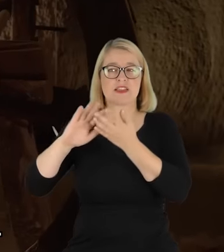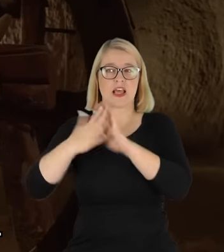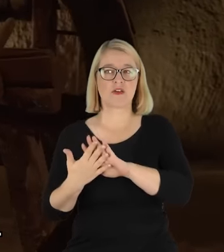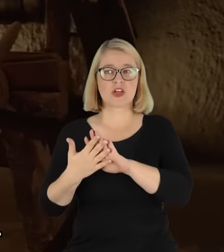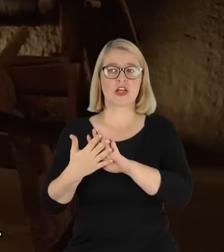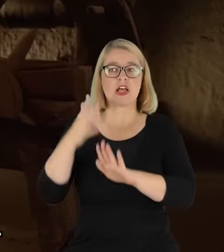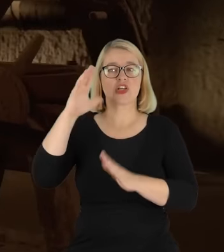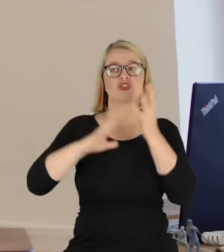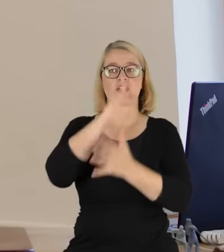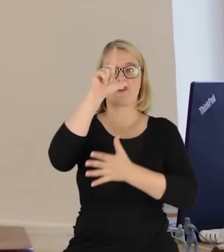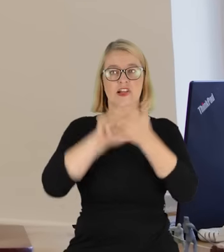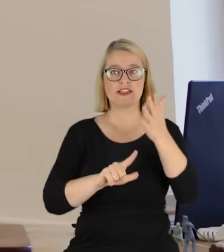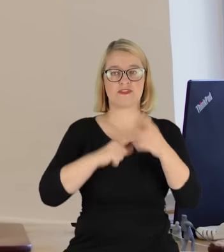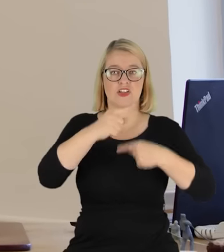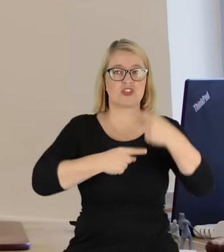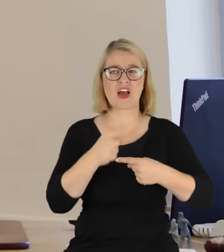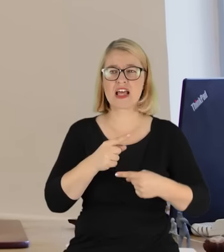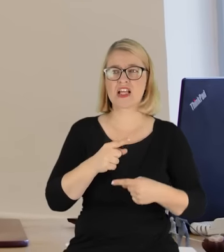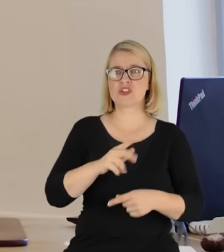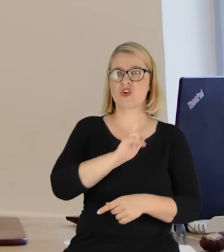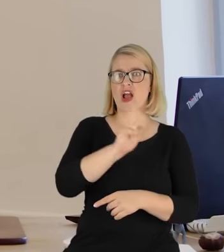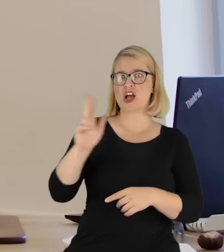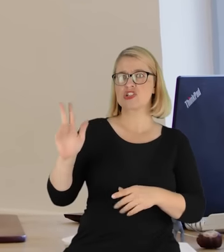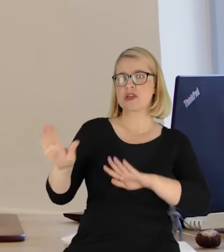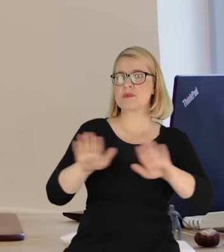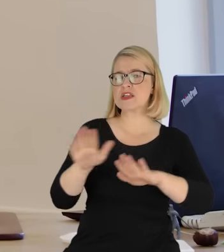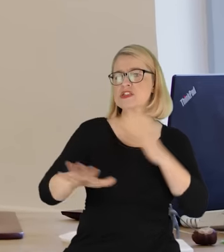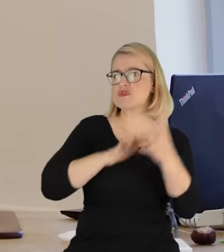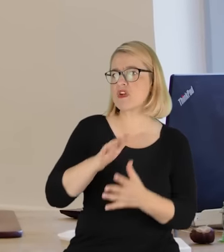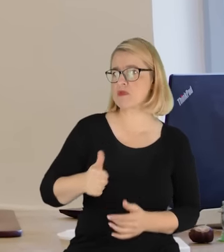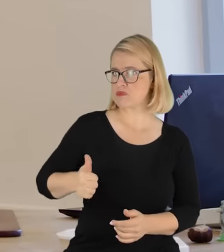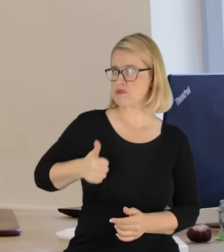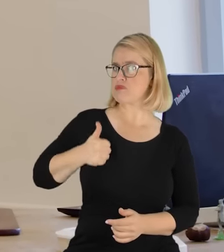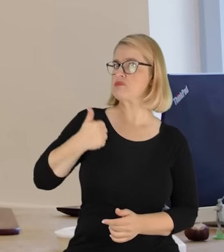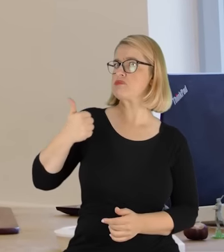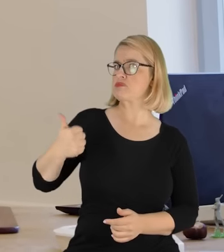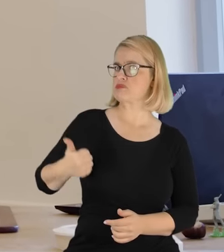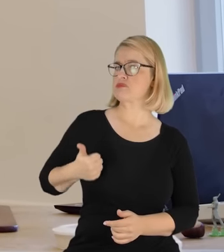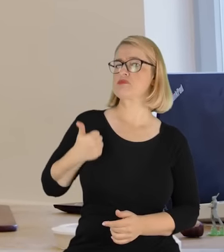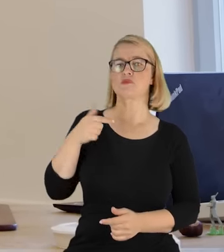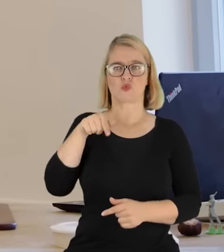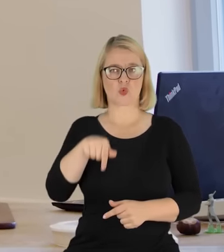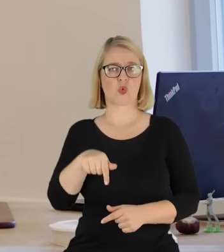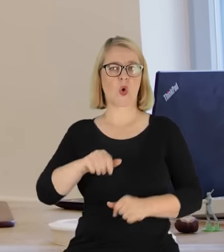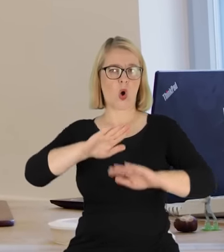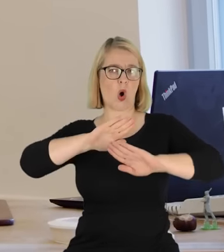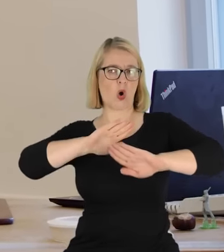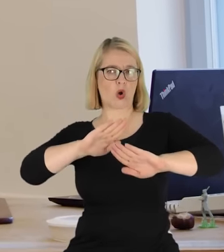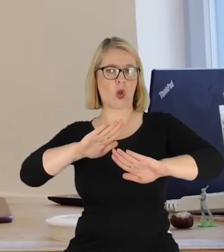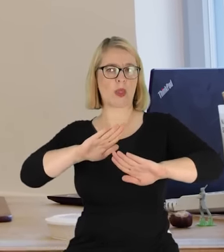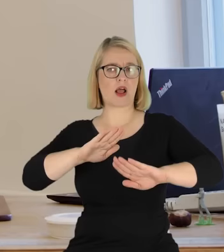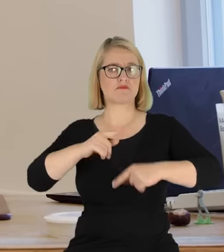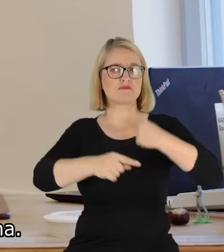listie dziedzictwa, co wszędzie na świecie jest doceniane, podkreślane. Także tutaj ta ochrona dziedzictwa